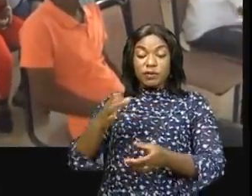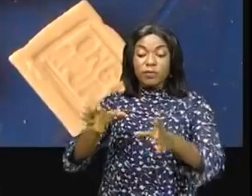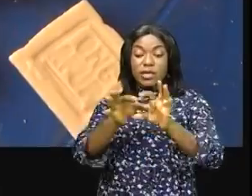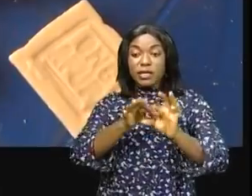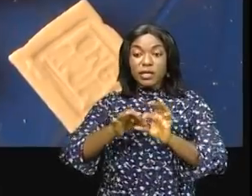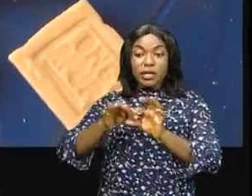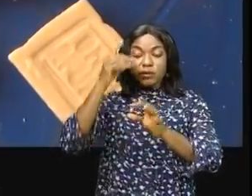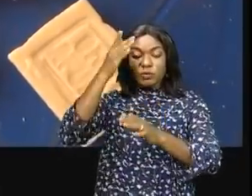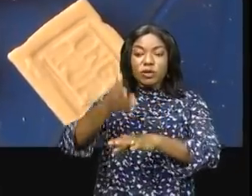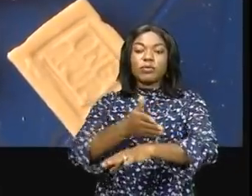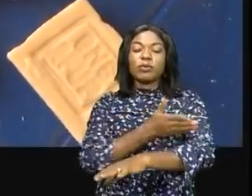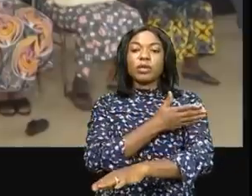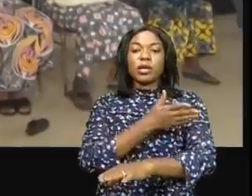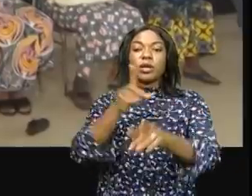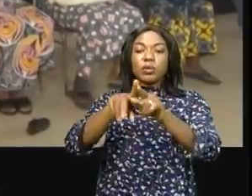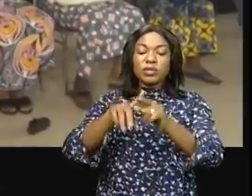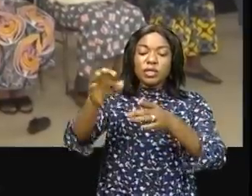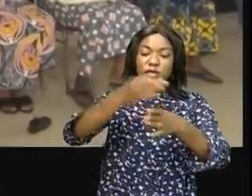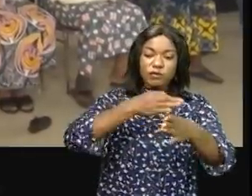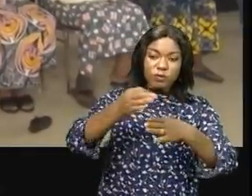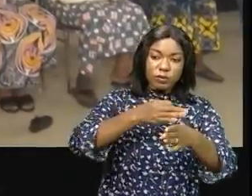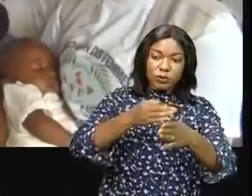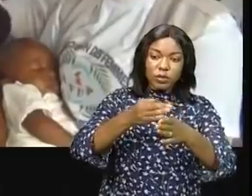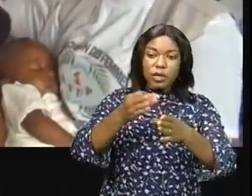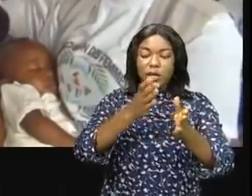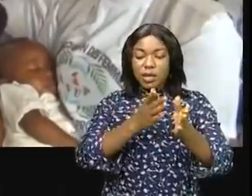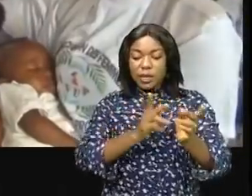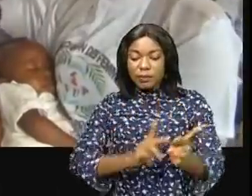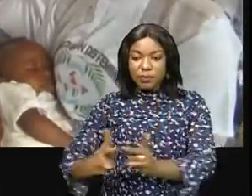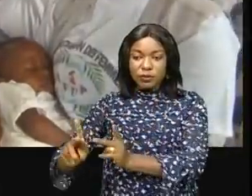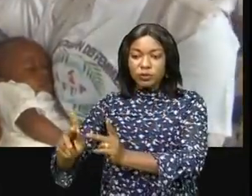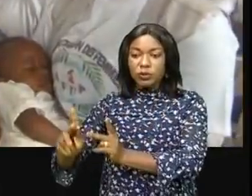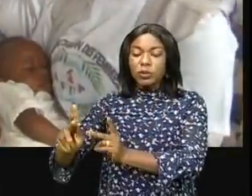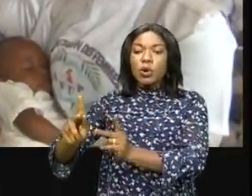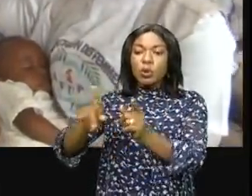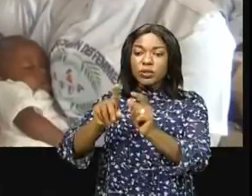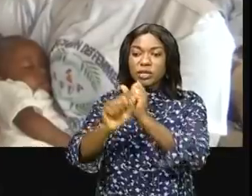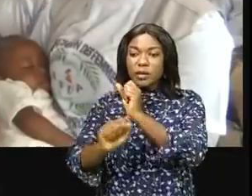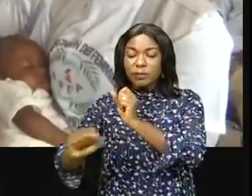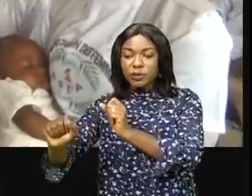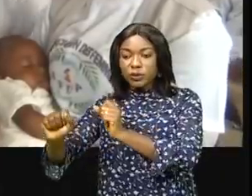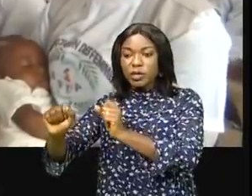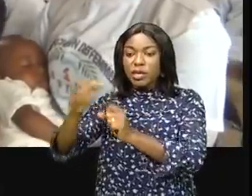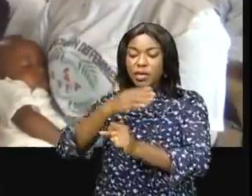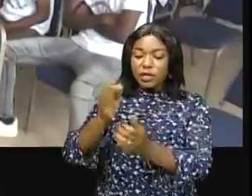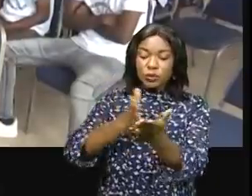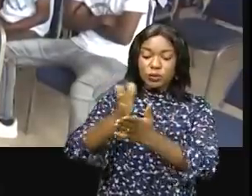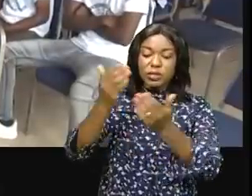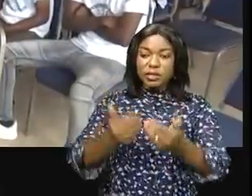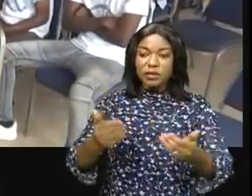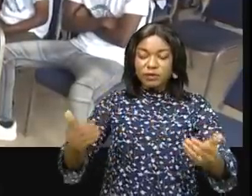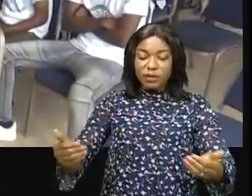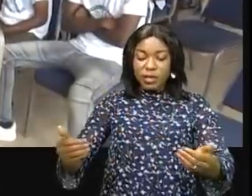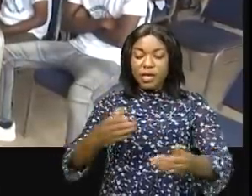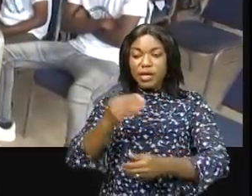ACID, qui vise à travers ces formations la prévention et la protection des droits des enfants et des filles mères de la rue en